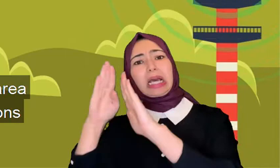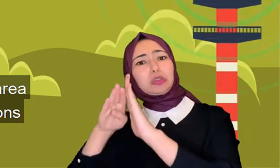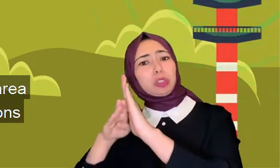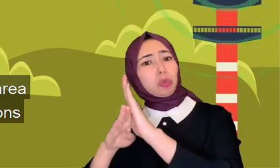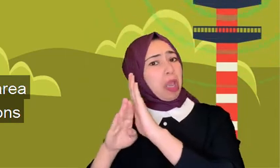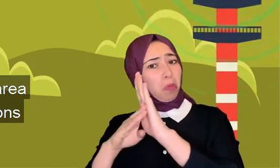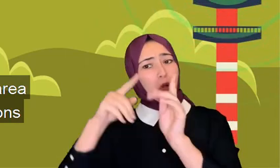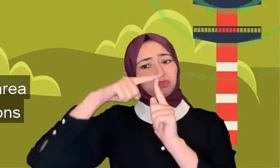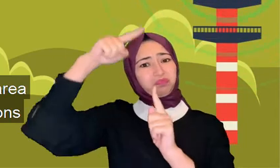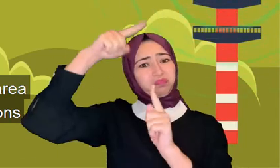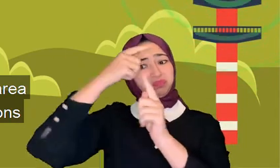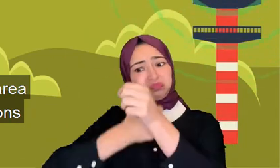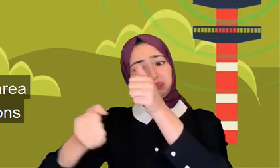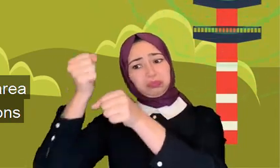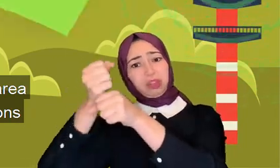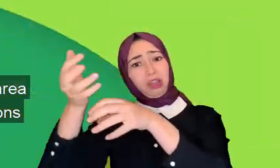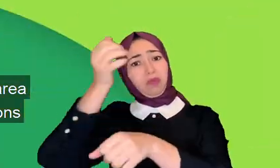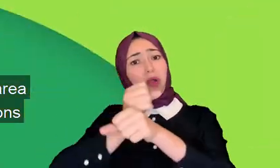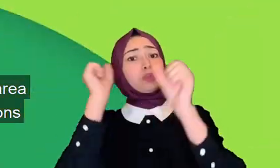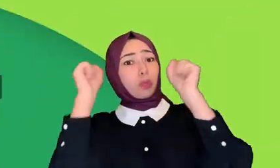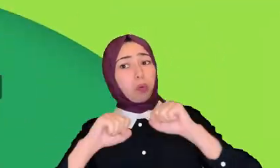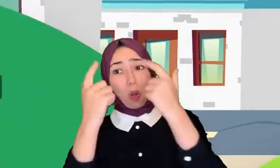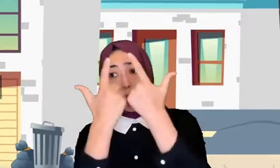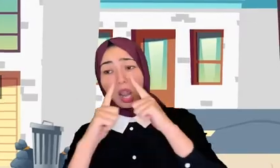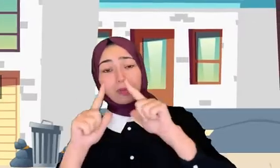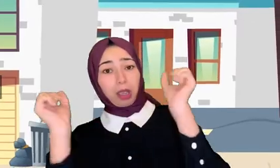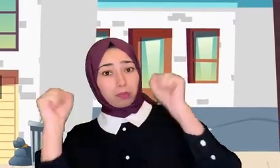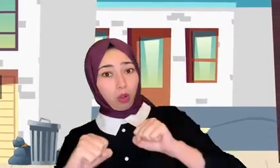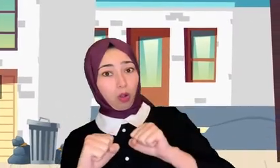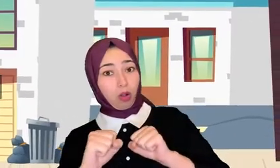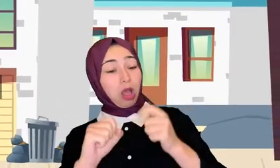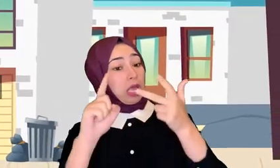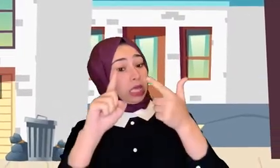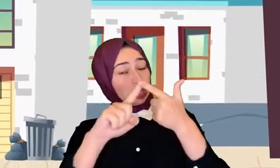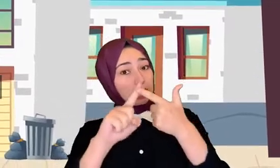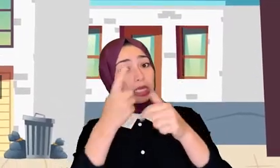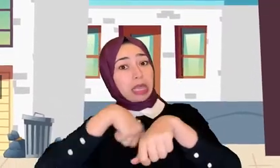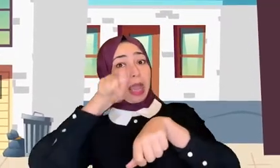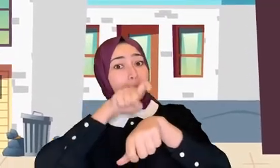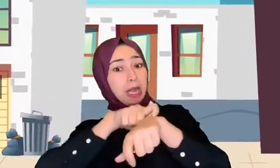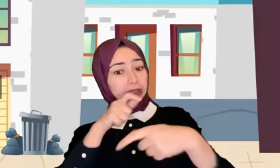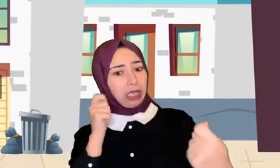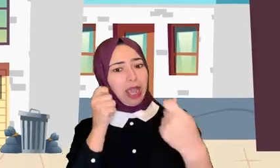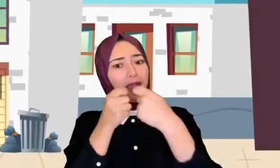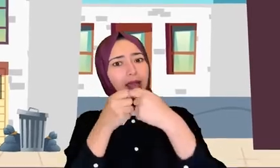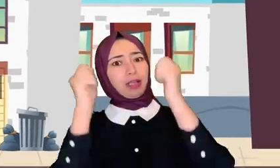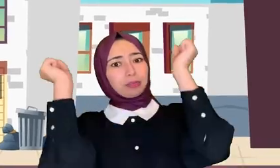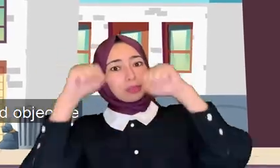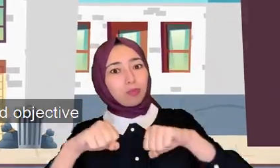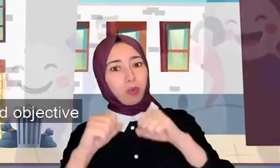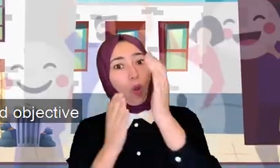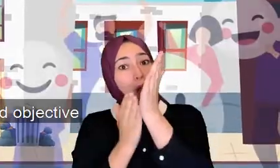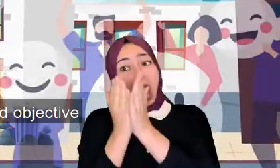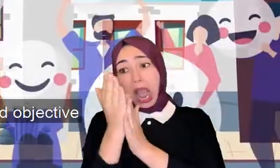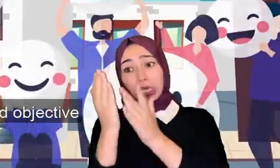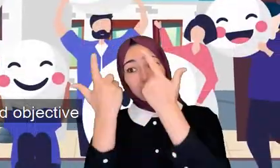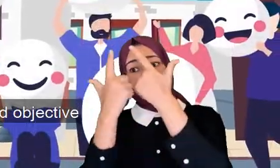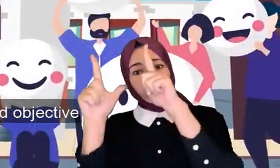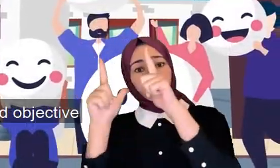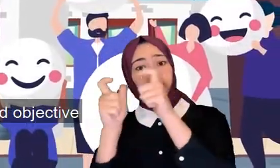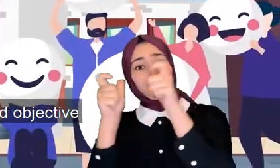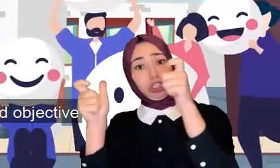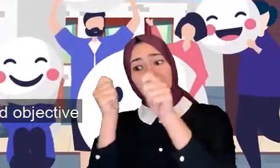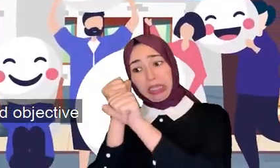اخرى في المنطقة نجم الشركة تحط في هالمحطات متاحة وشافت من ناحية اخرى انه الاجراء اللي اخذيته البلدية كان ملائم على خاطر